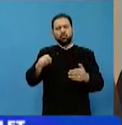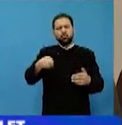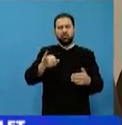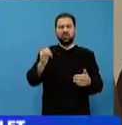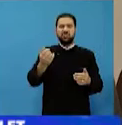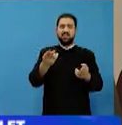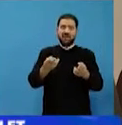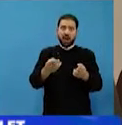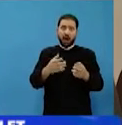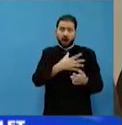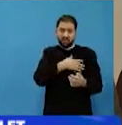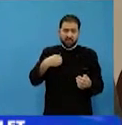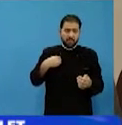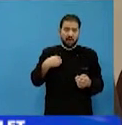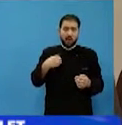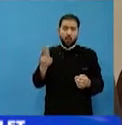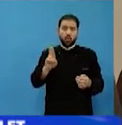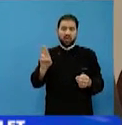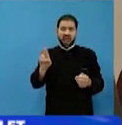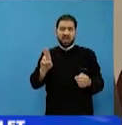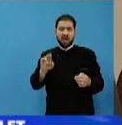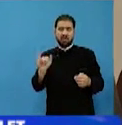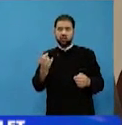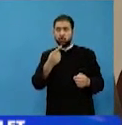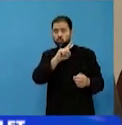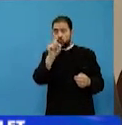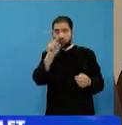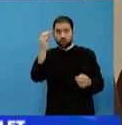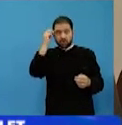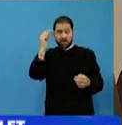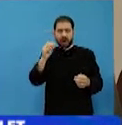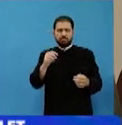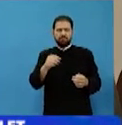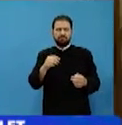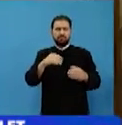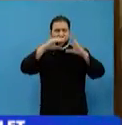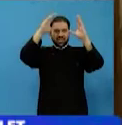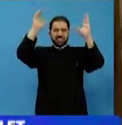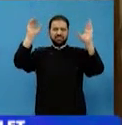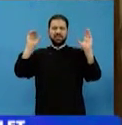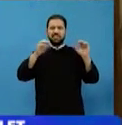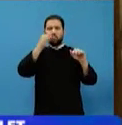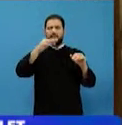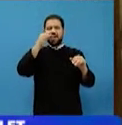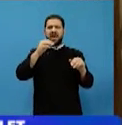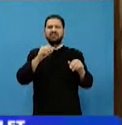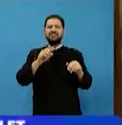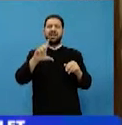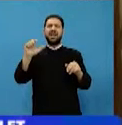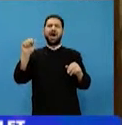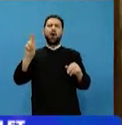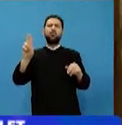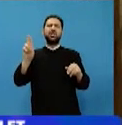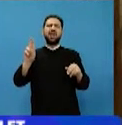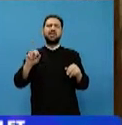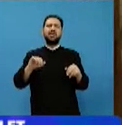venea vremea privegherii, venea vremea utreniei și nu știa ce sfânt să pomenească la utrenie. Și a